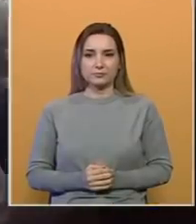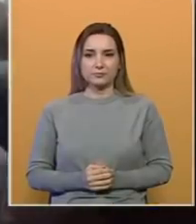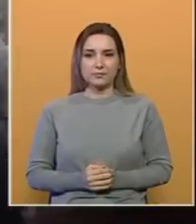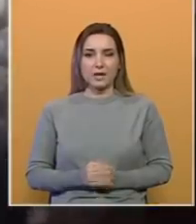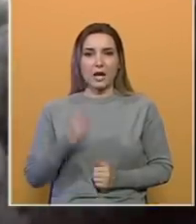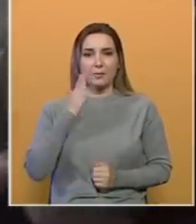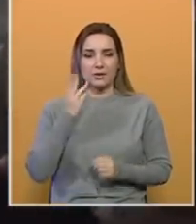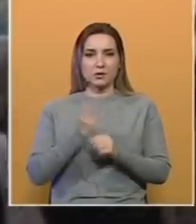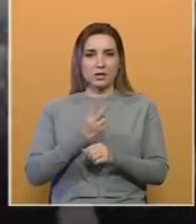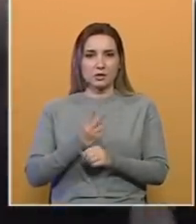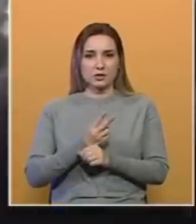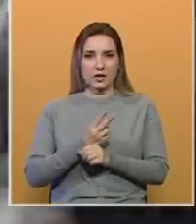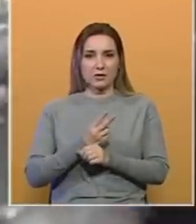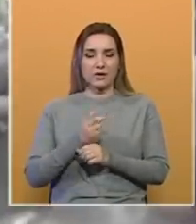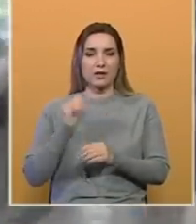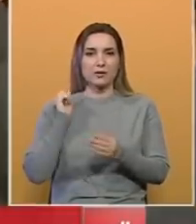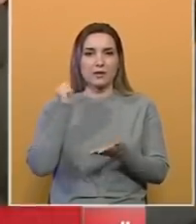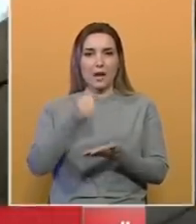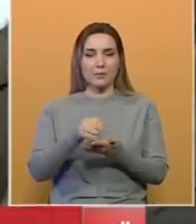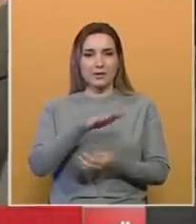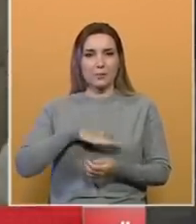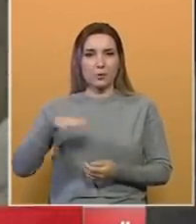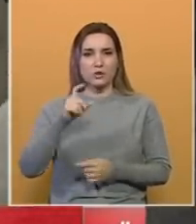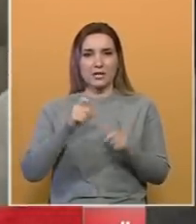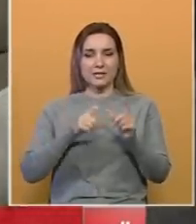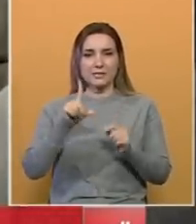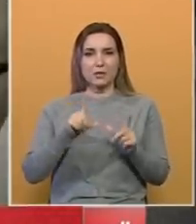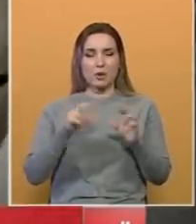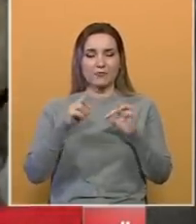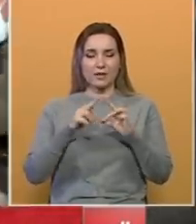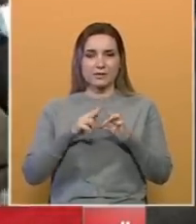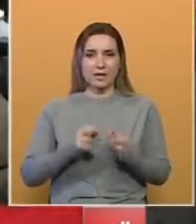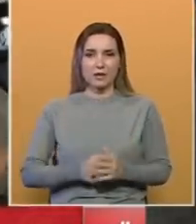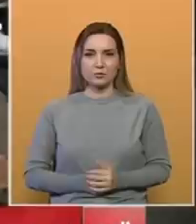Sjedinjene američke države izvale napade na položaje isila u Afganistanu.